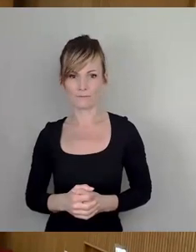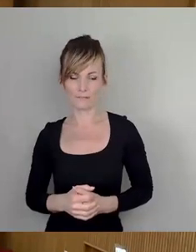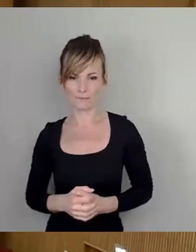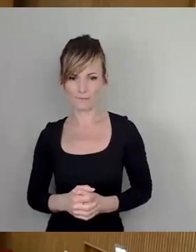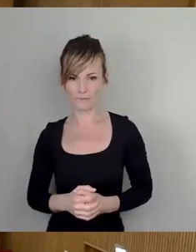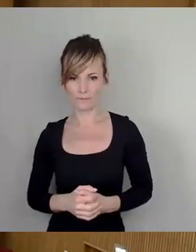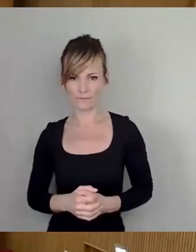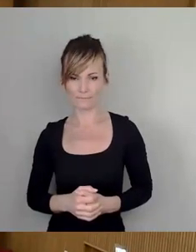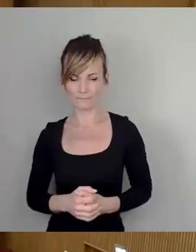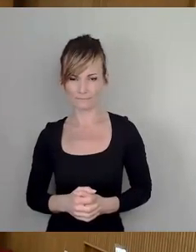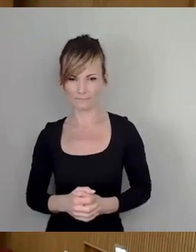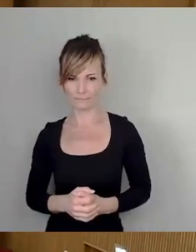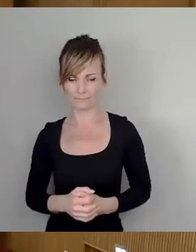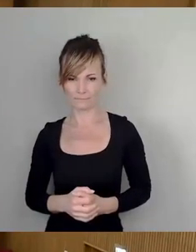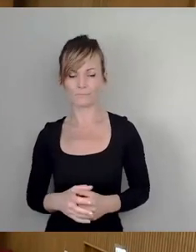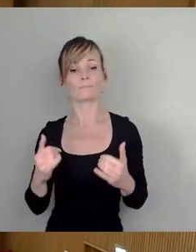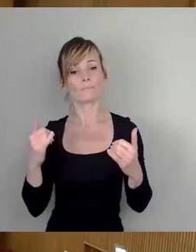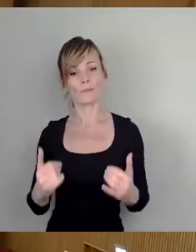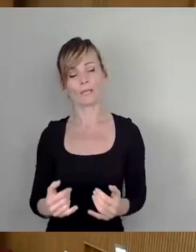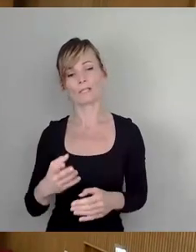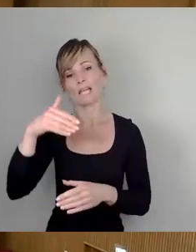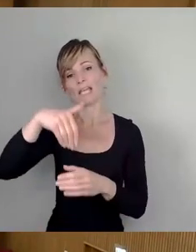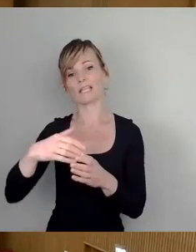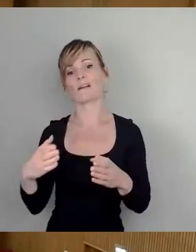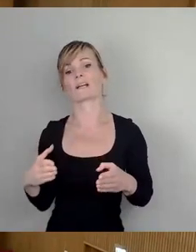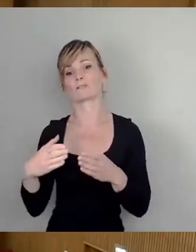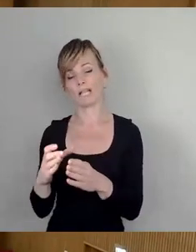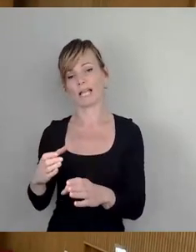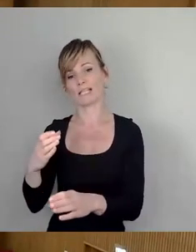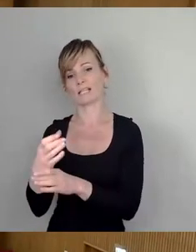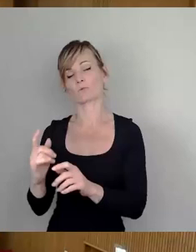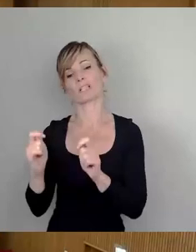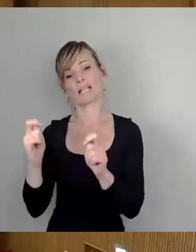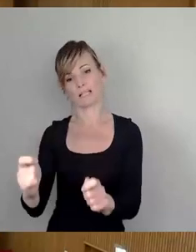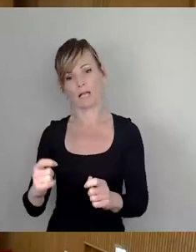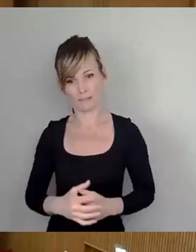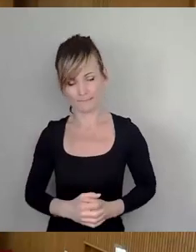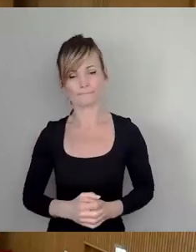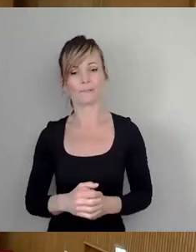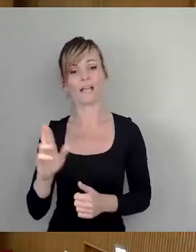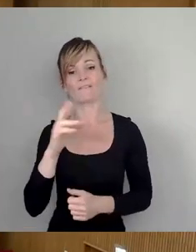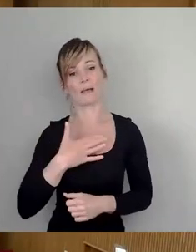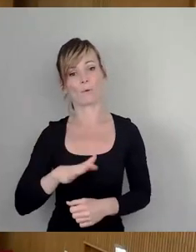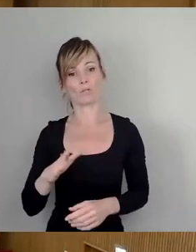zur Einbringung des interfraktionellen Ersetzungsantrags. Wer möchte das tun?